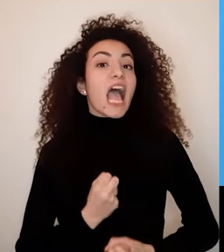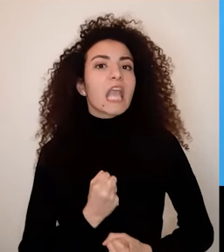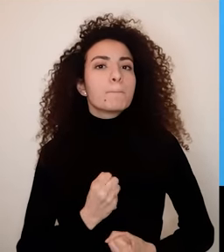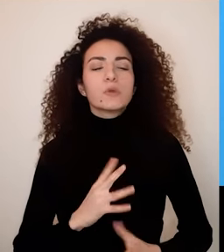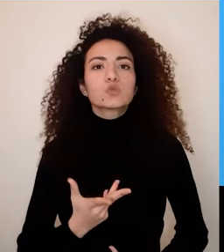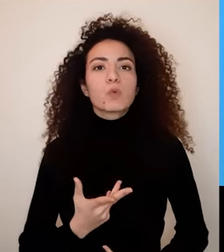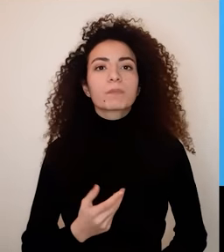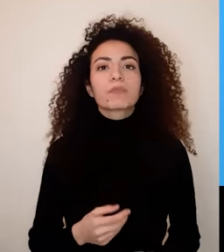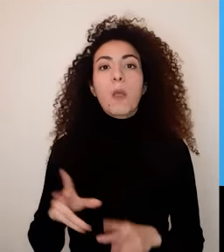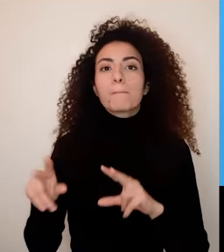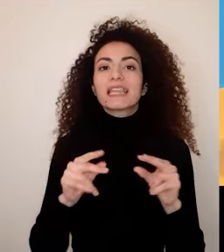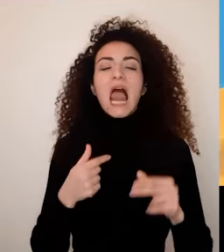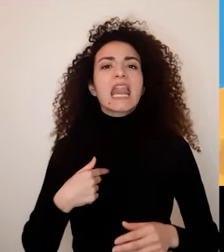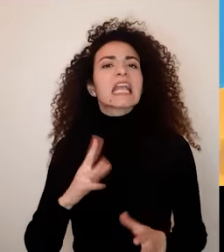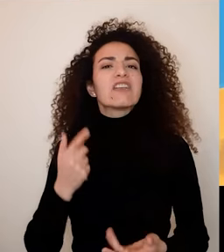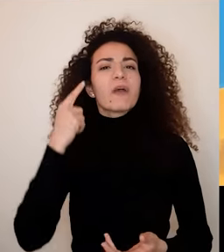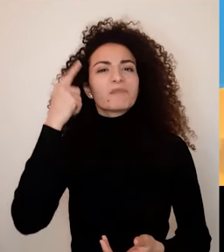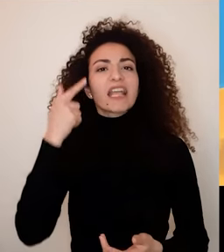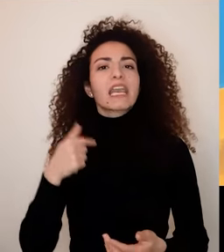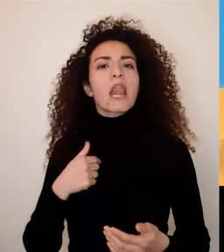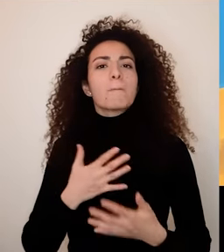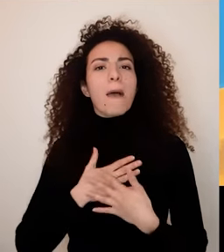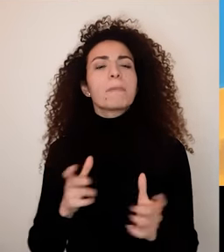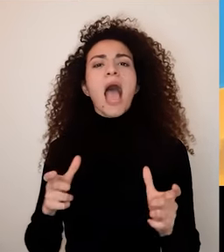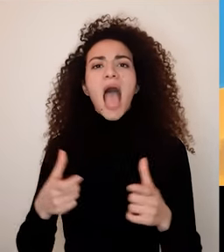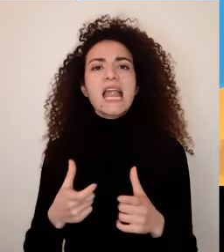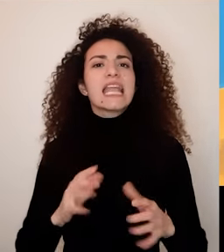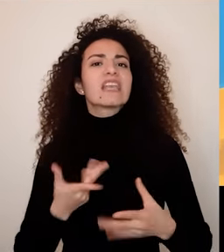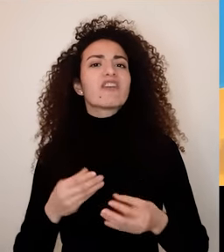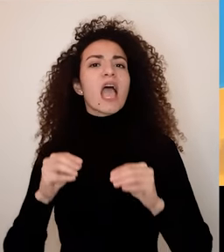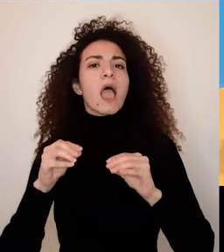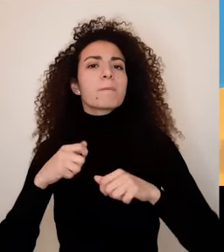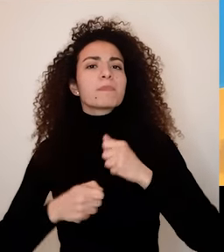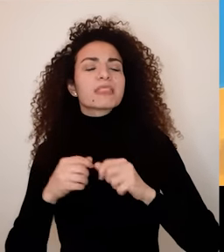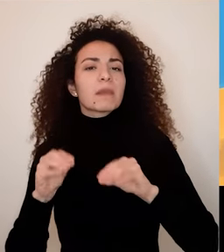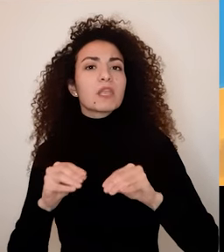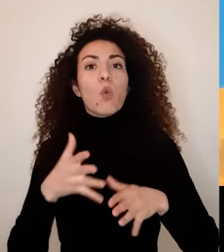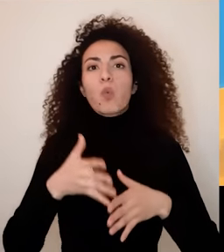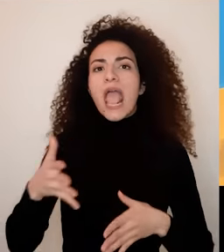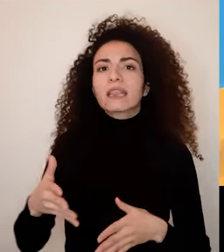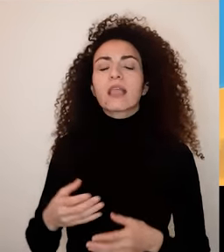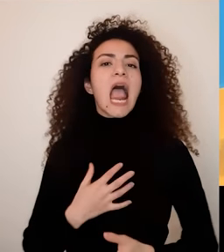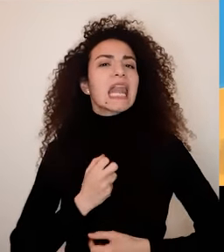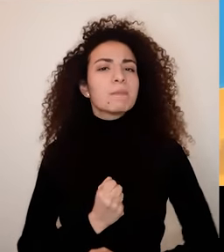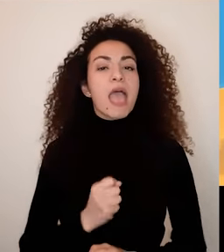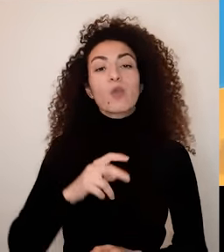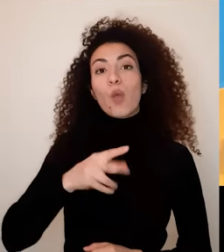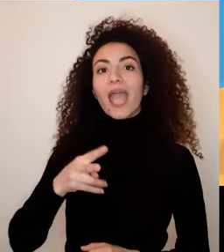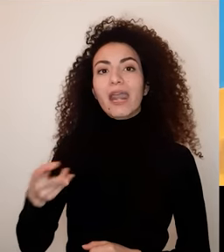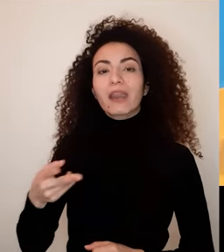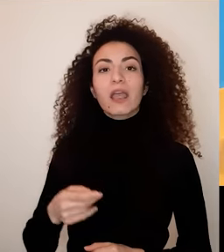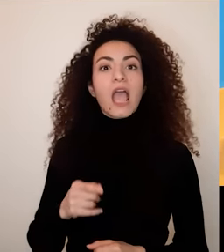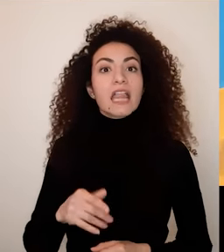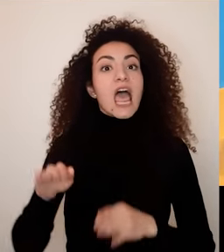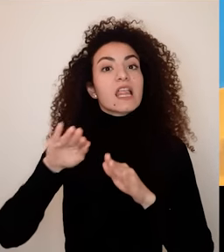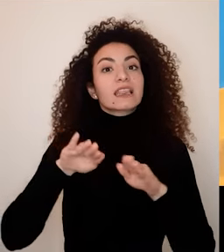يوجد تفاهم بالقيم الأساسية مثل العلاقة مع الأهل تربية الأطفال إدارة الأموال العلاقة الجنسية لحياة الروحية